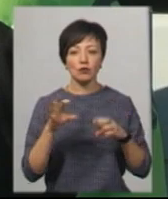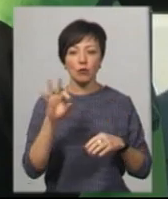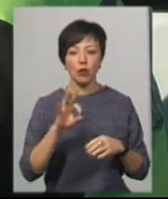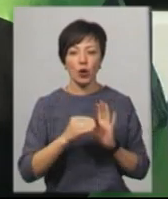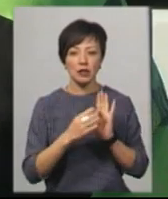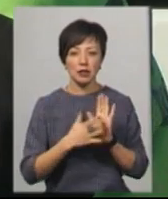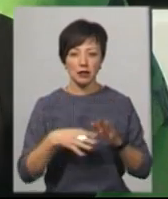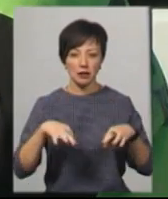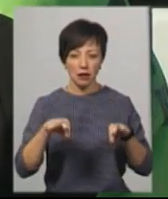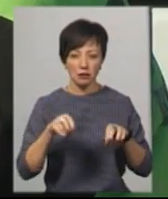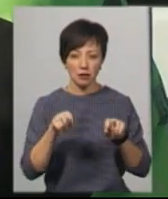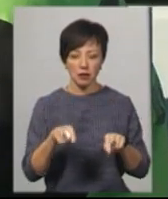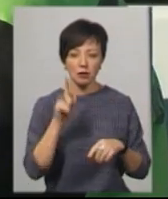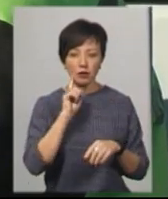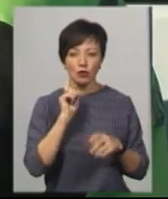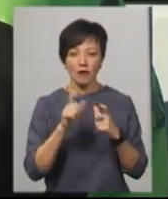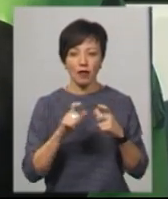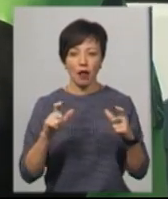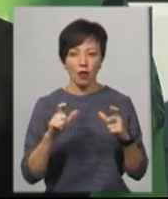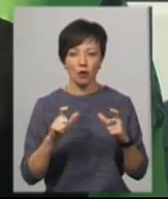засобу, тимчасовий талон.